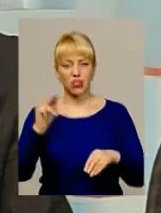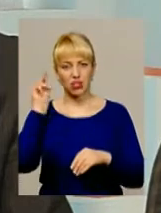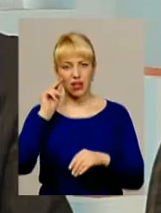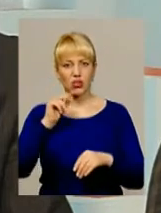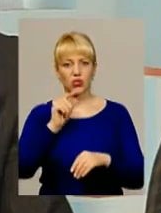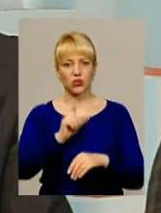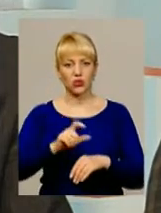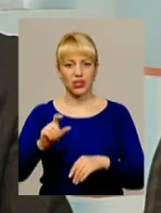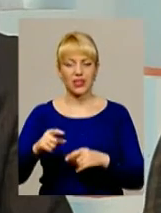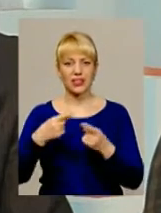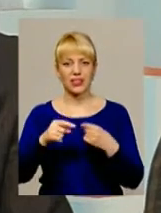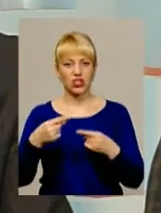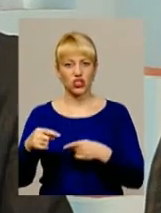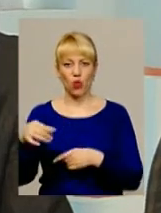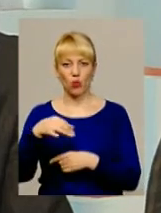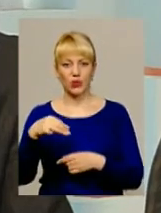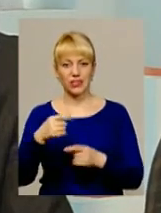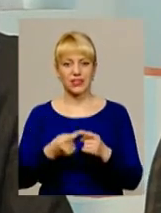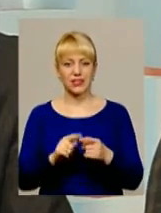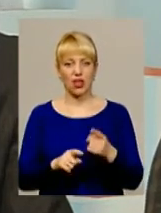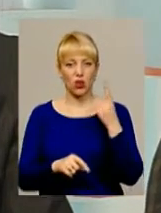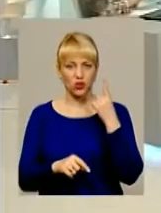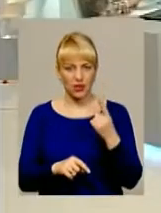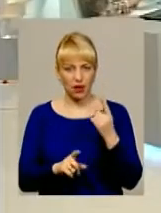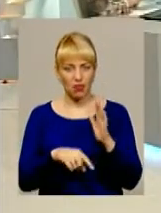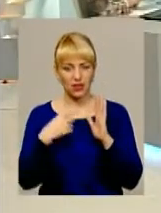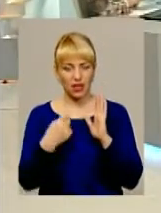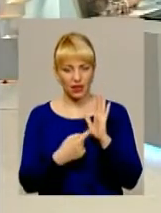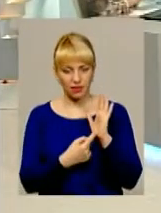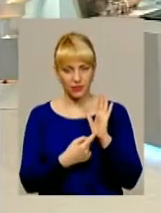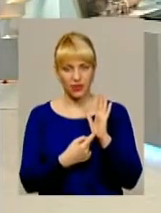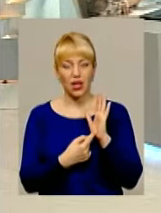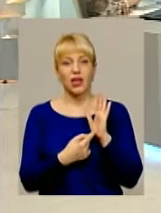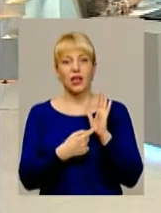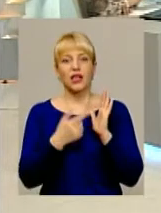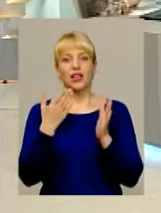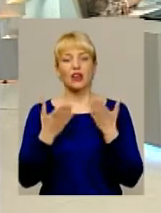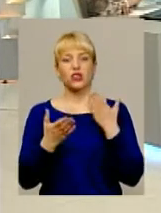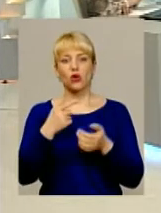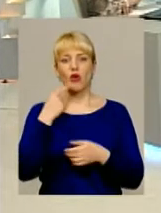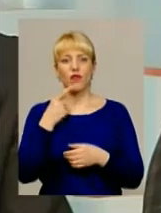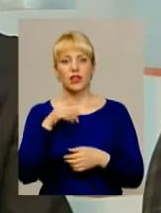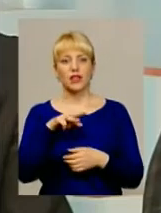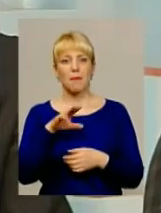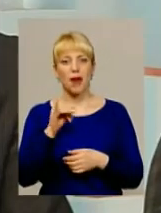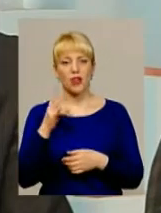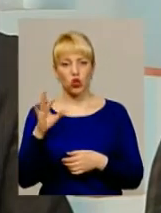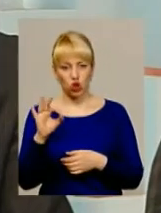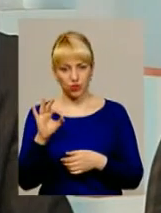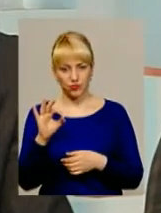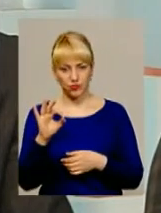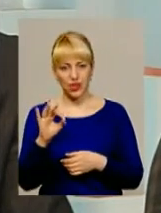інших областей учнів. Тому це одне питання, знову ж таки, якщо говорити про майно навіть в тому